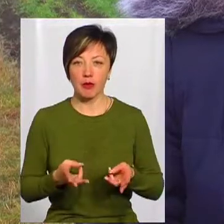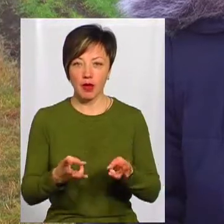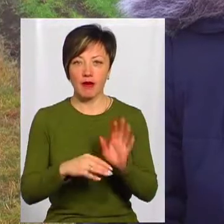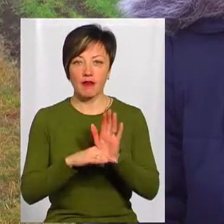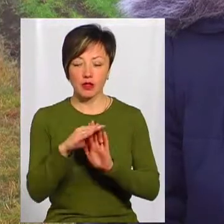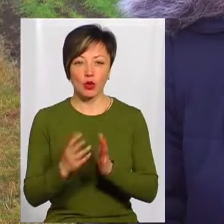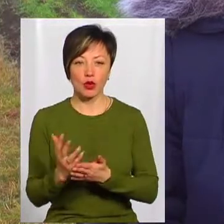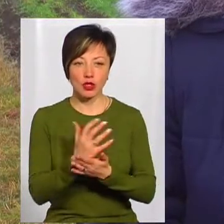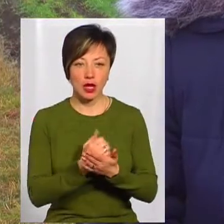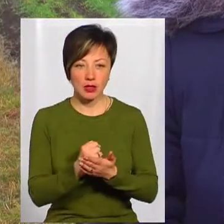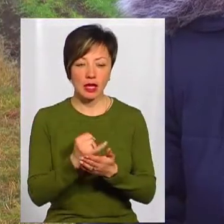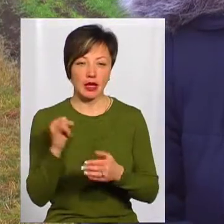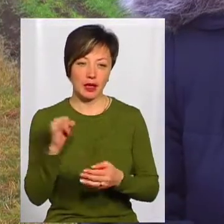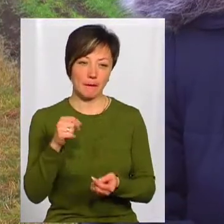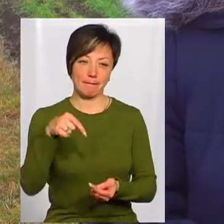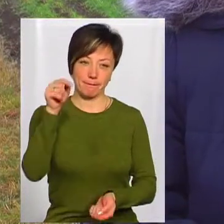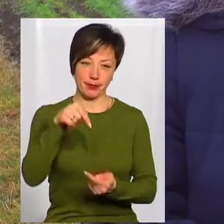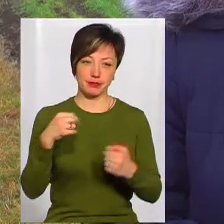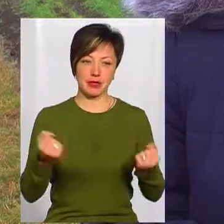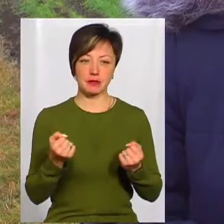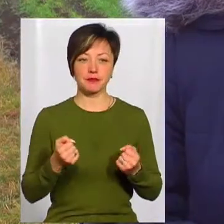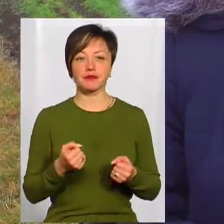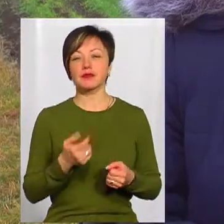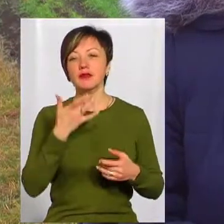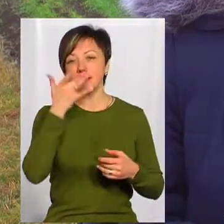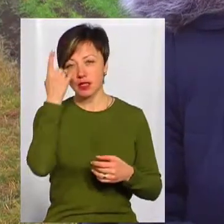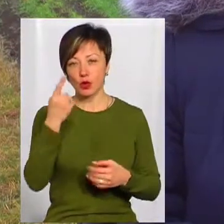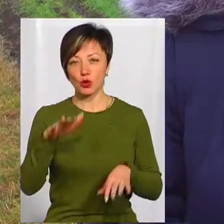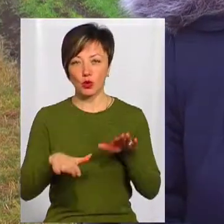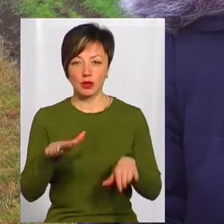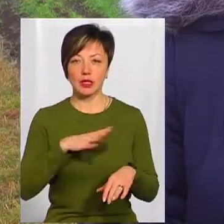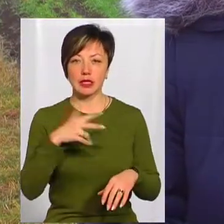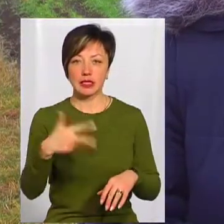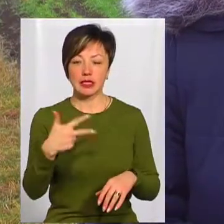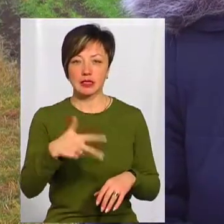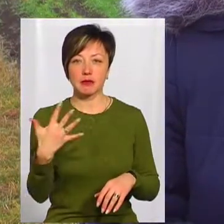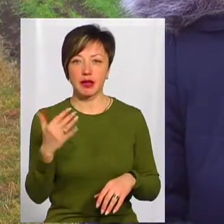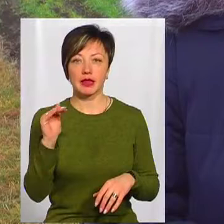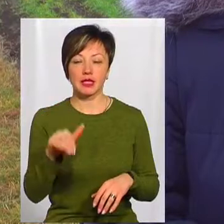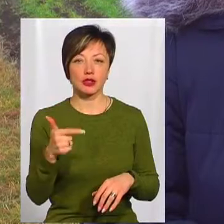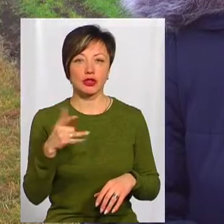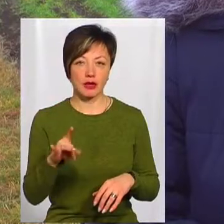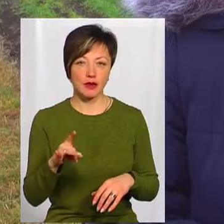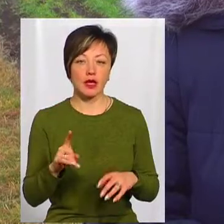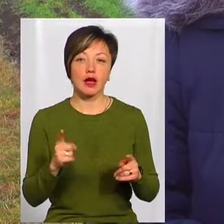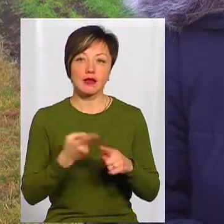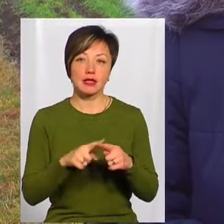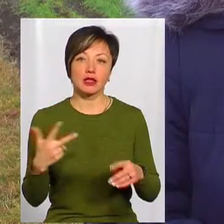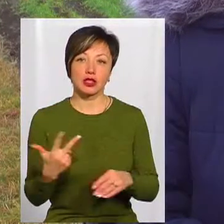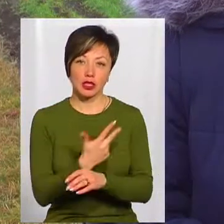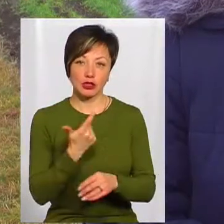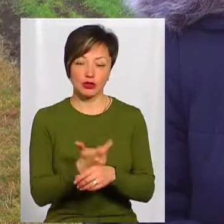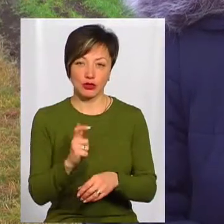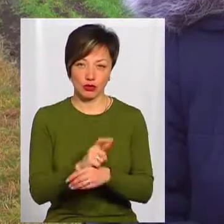високорожайну та пластичну до зими. Влітку тонна такої пшениці коштувала 30-35 тисяч гривень, що майже втричі